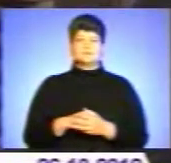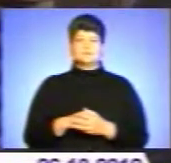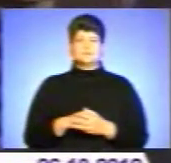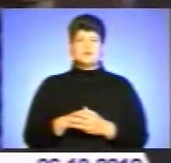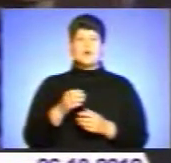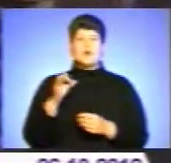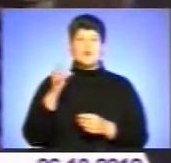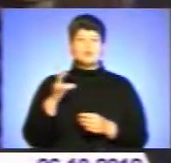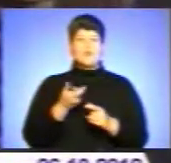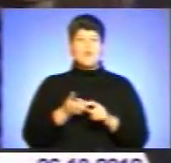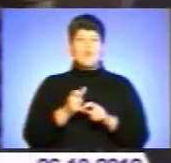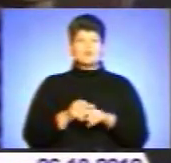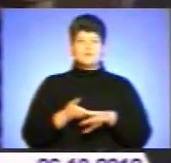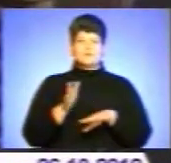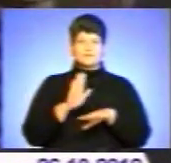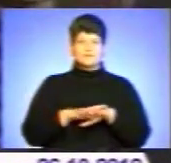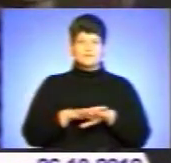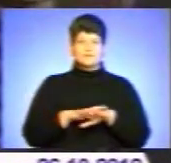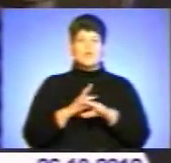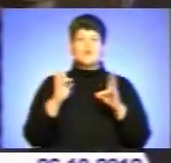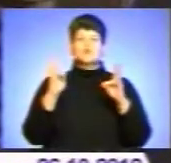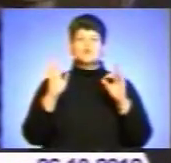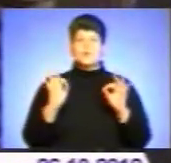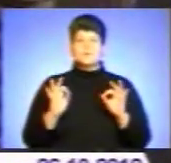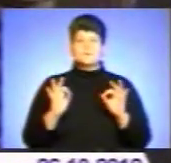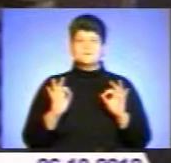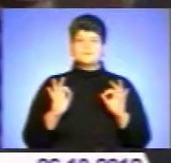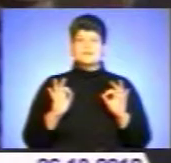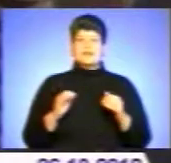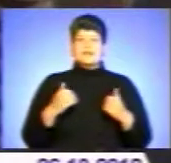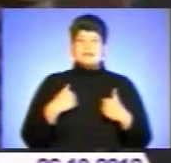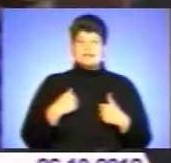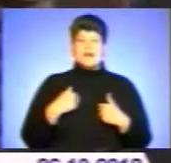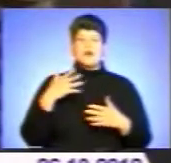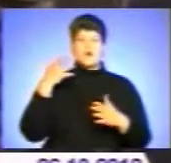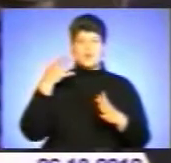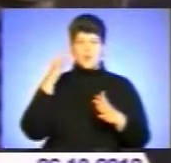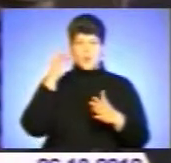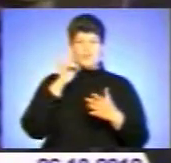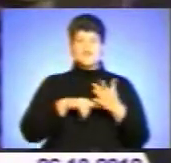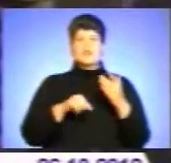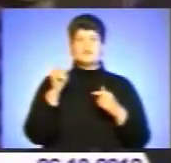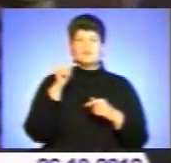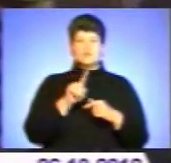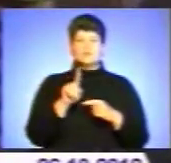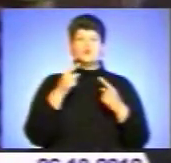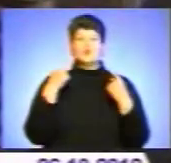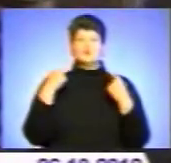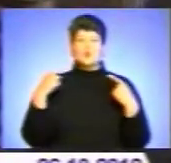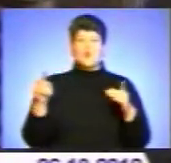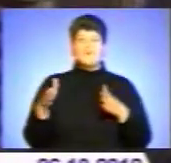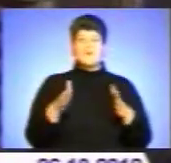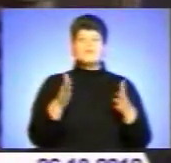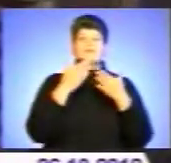Він дуже непростий, але я ввірений в тому, що іншого пути